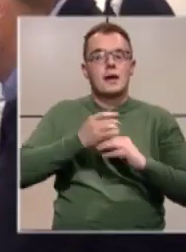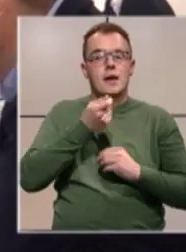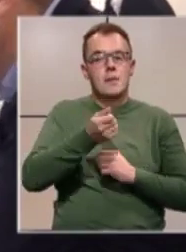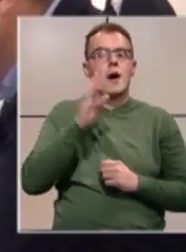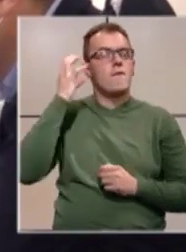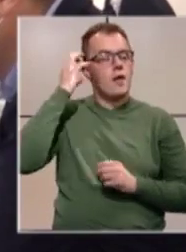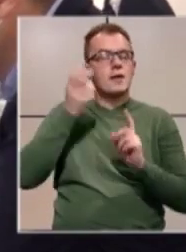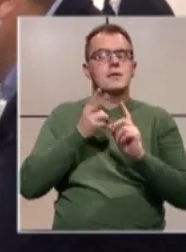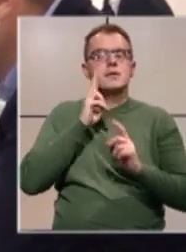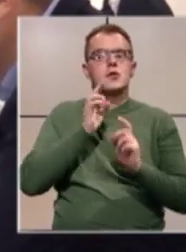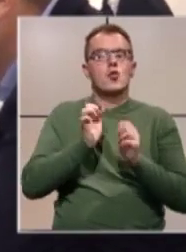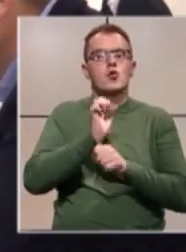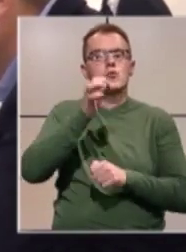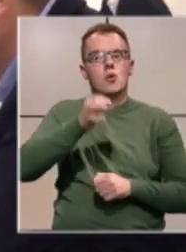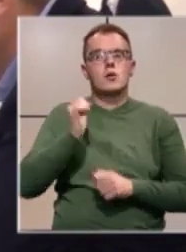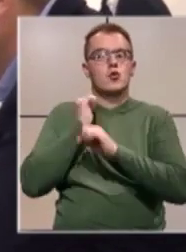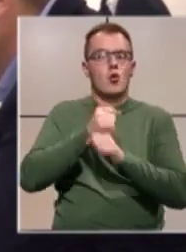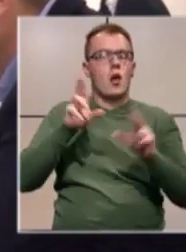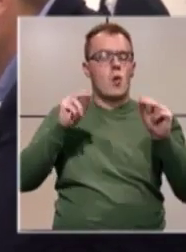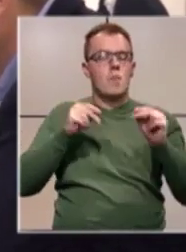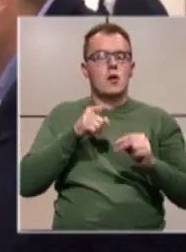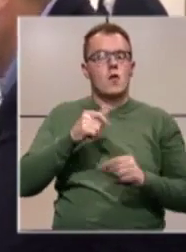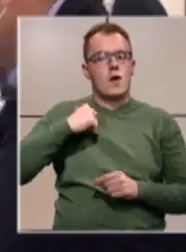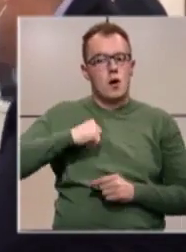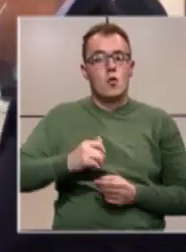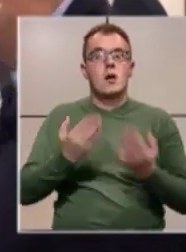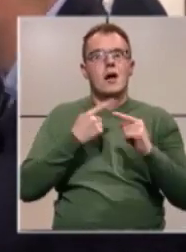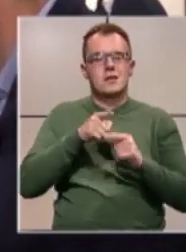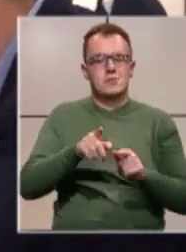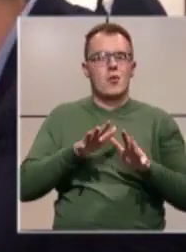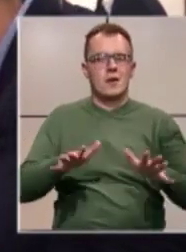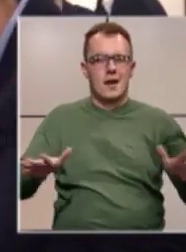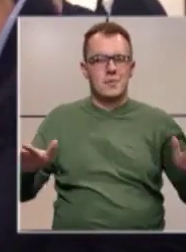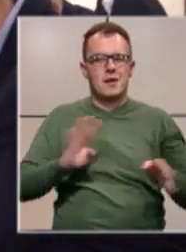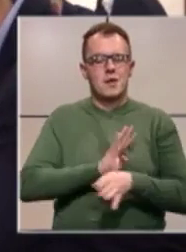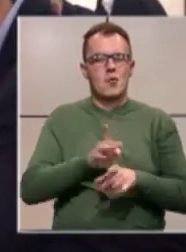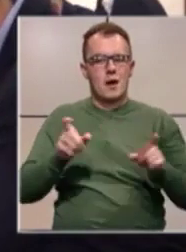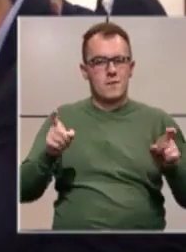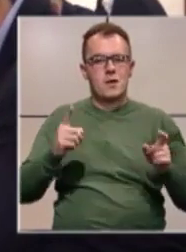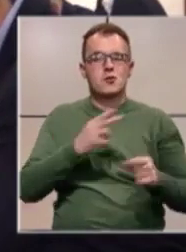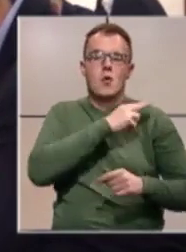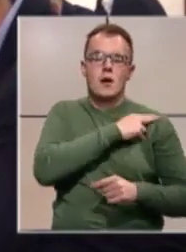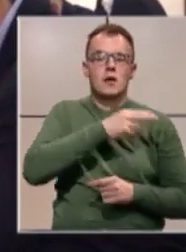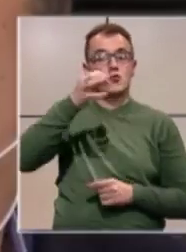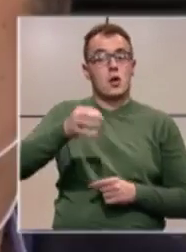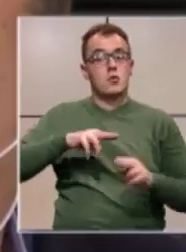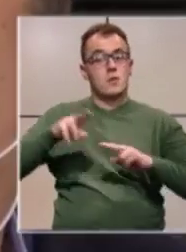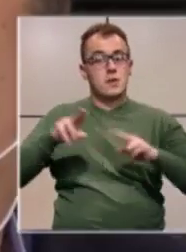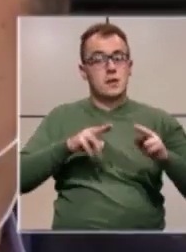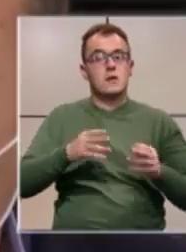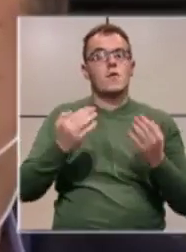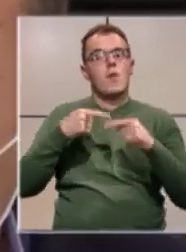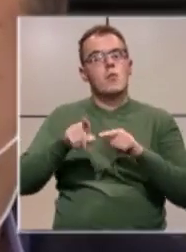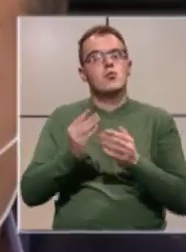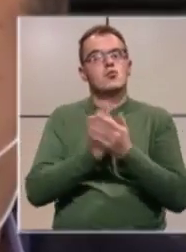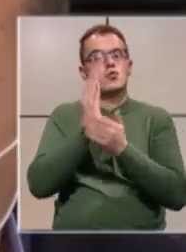-Dobojskog kantona je donijela u martu ove godine, a zbog stanja epidemije koronavirusa nadležno kantonalno ministarstvo je po